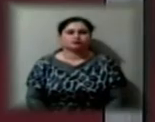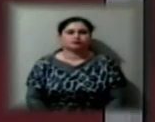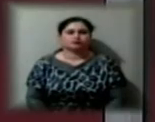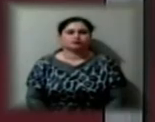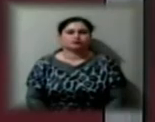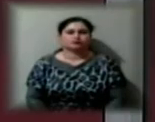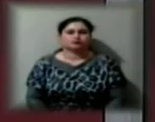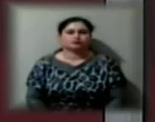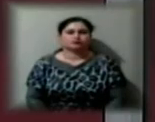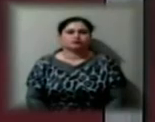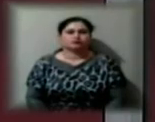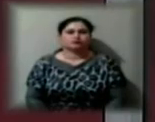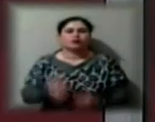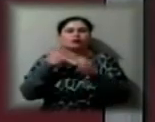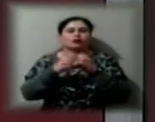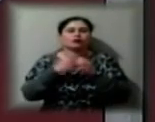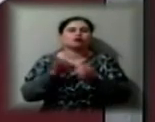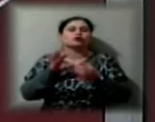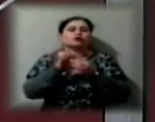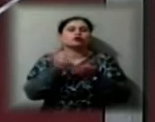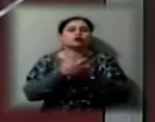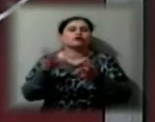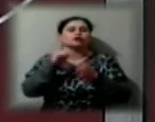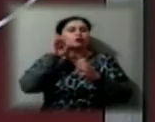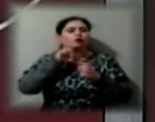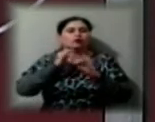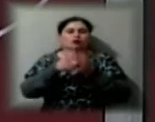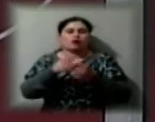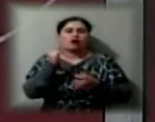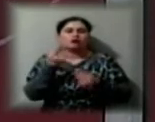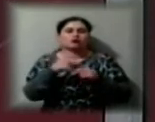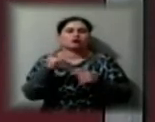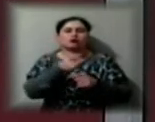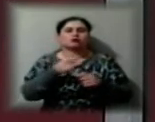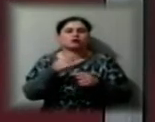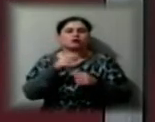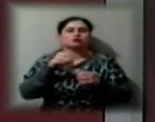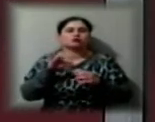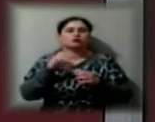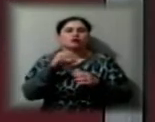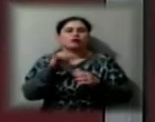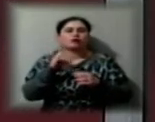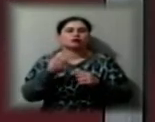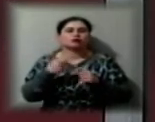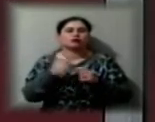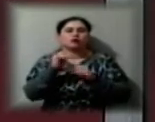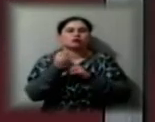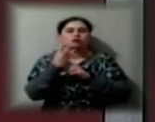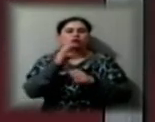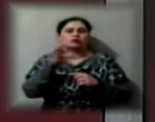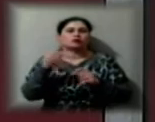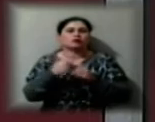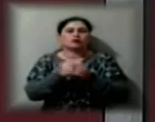Херсон долучився до всеукраїнської акції на підтримку регіонального суспільного мовника. О 13-й годині біля будівлі